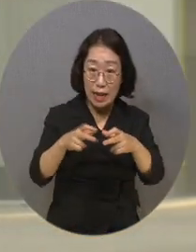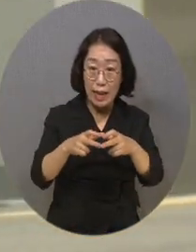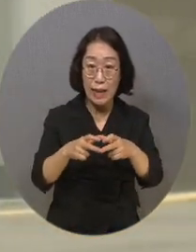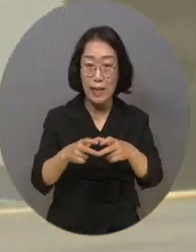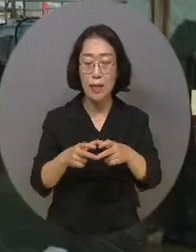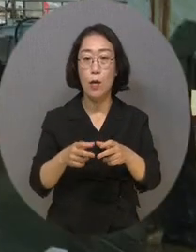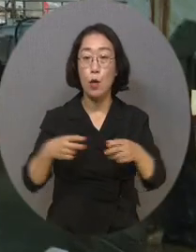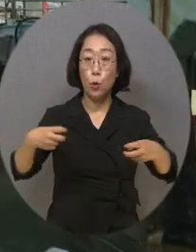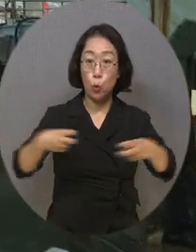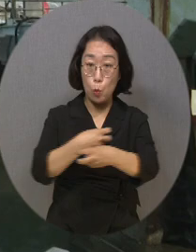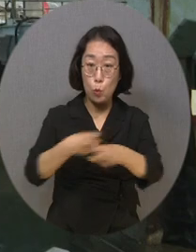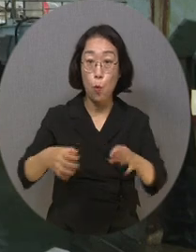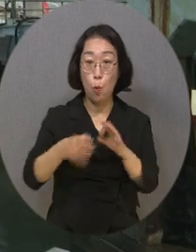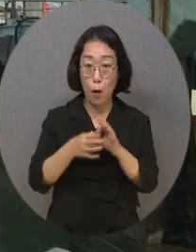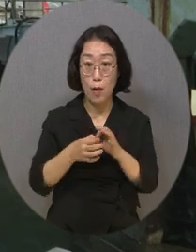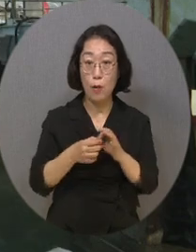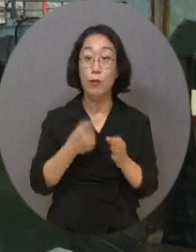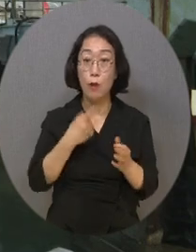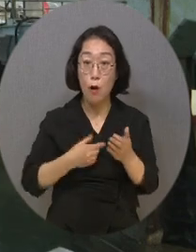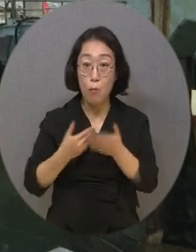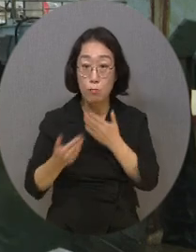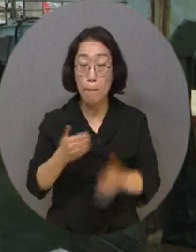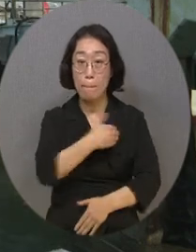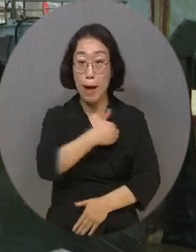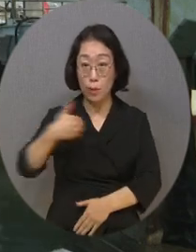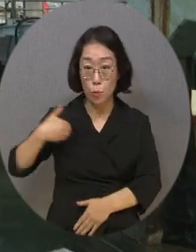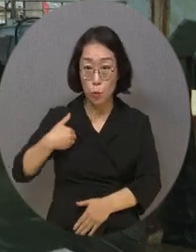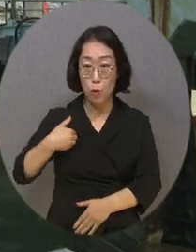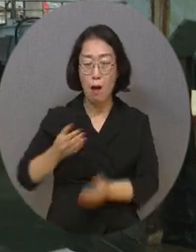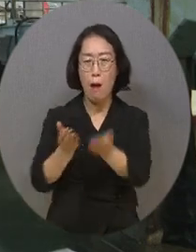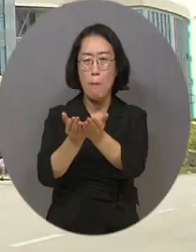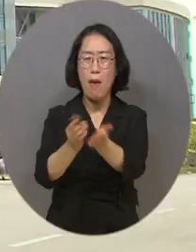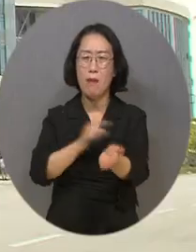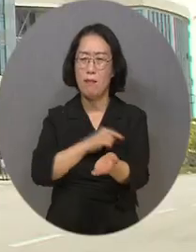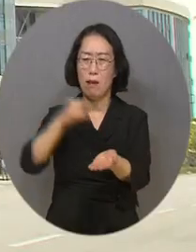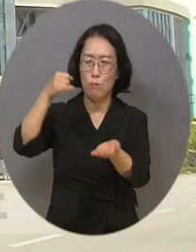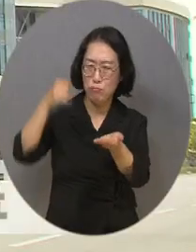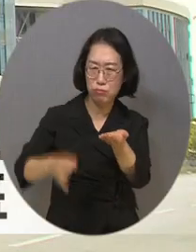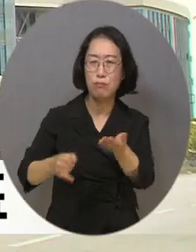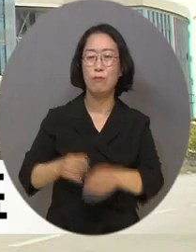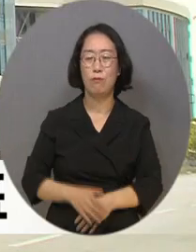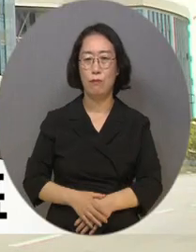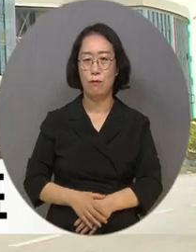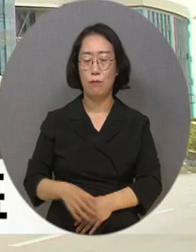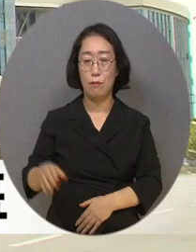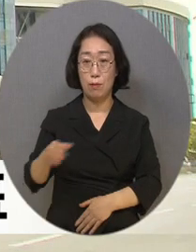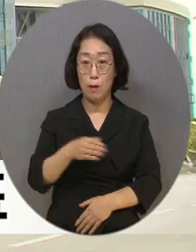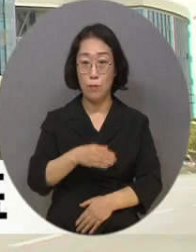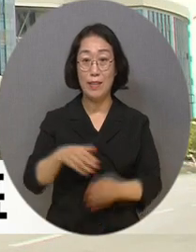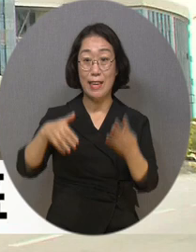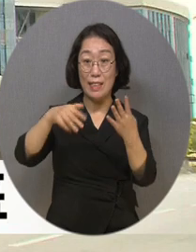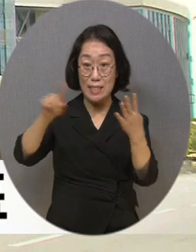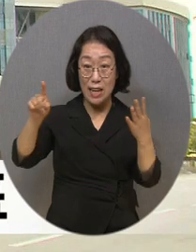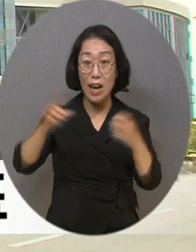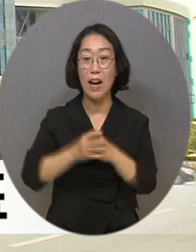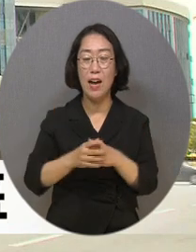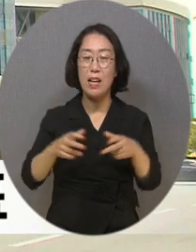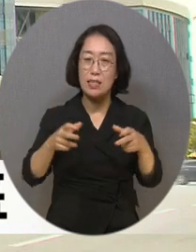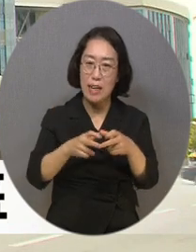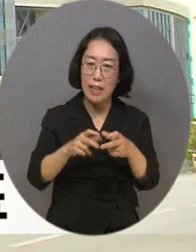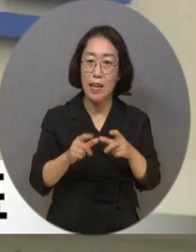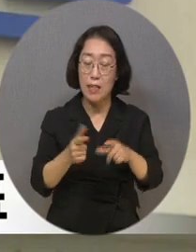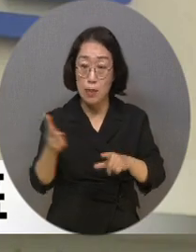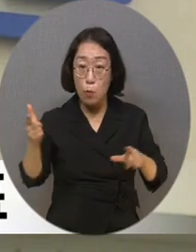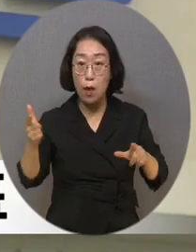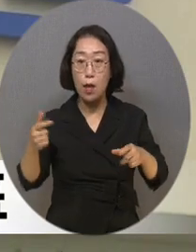만족도 역시 여객선인 63.7점으로 꼴지였습니다. 국토교통부는 제4차 교통약자 이동편의